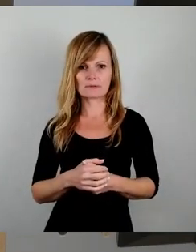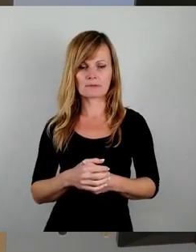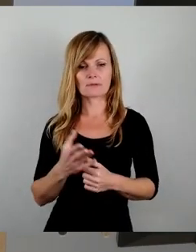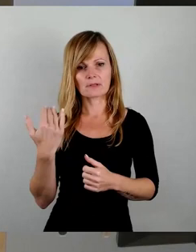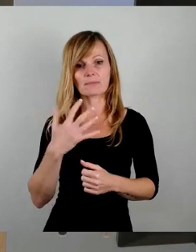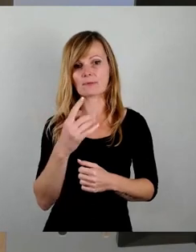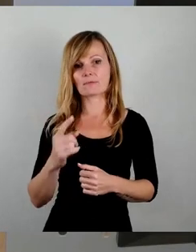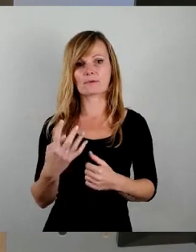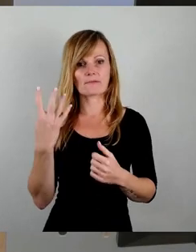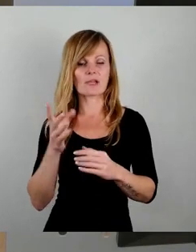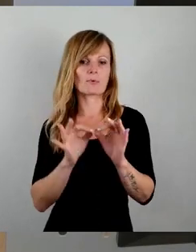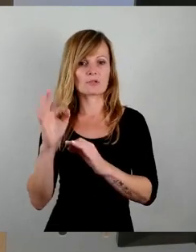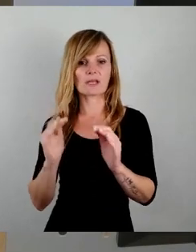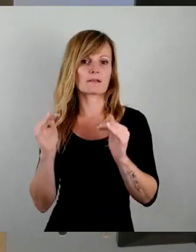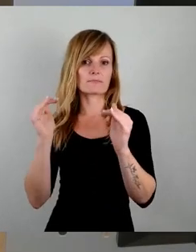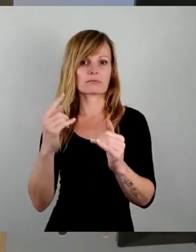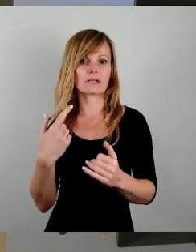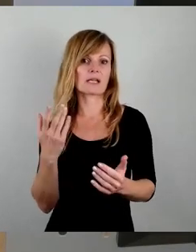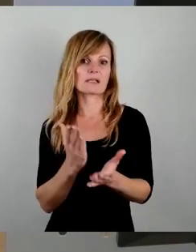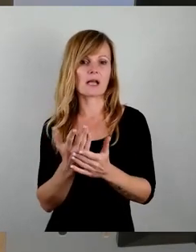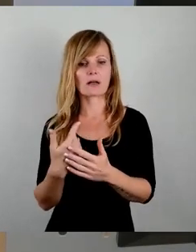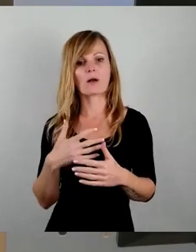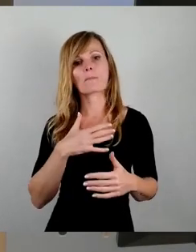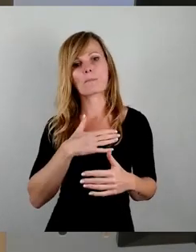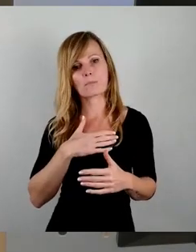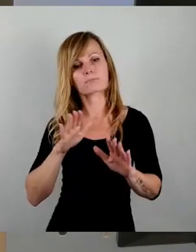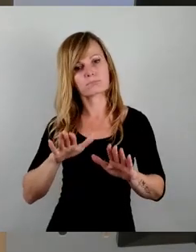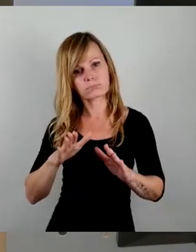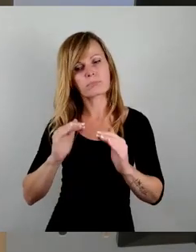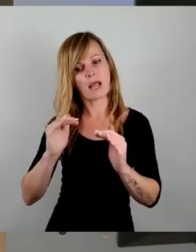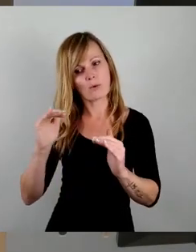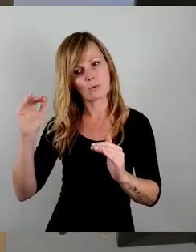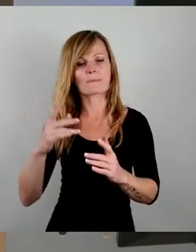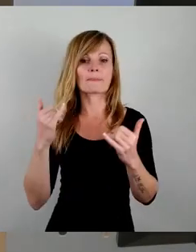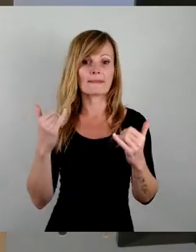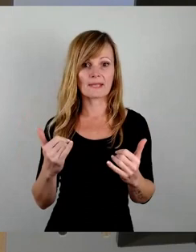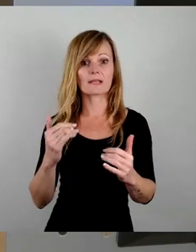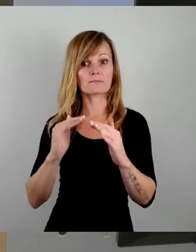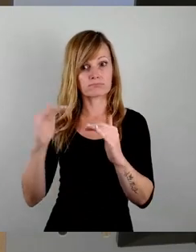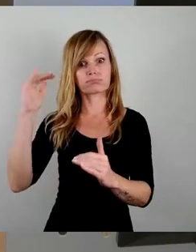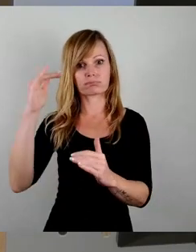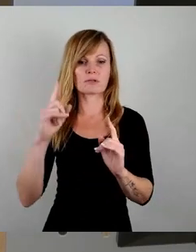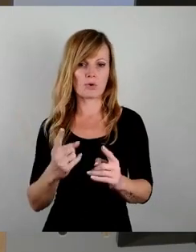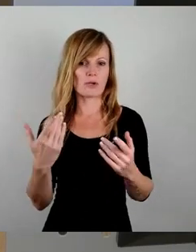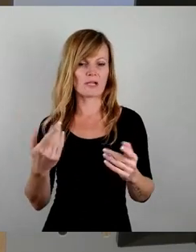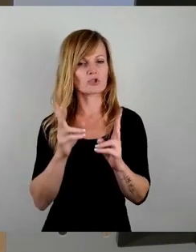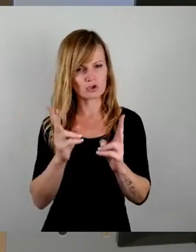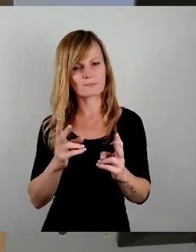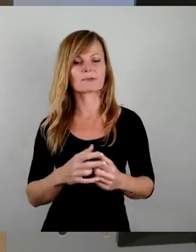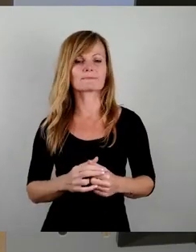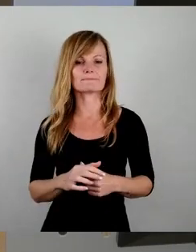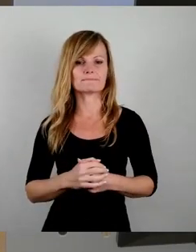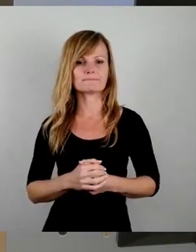Prozent, also man kann schon sagen, moderat erhöht. Nun sollen sie deutlich steigen, das stimmt, um